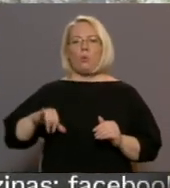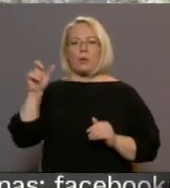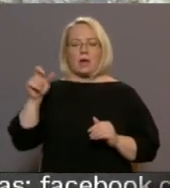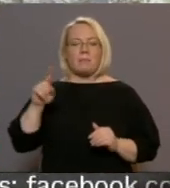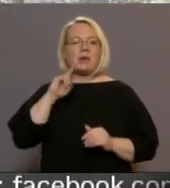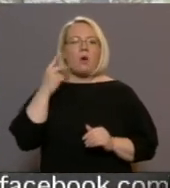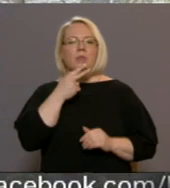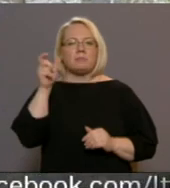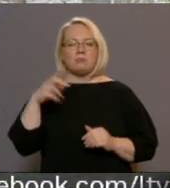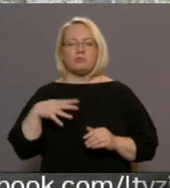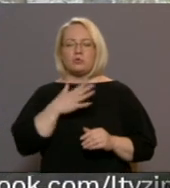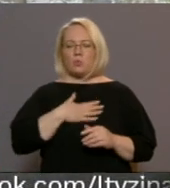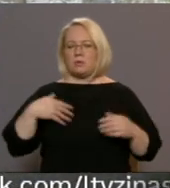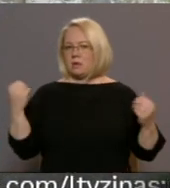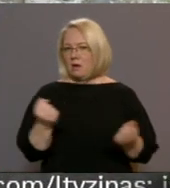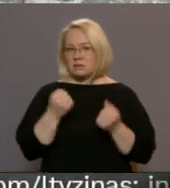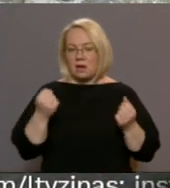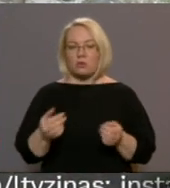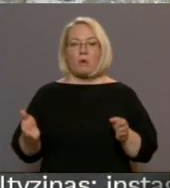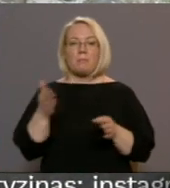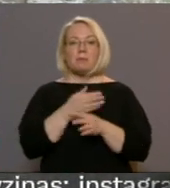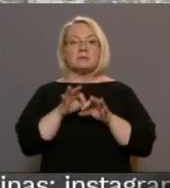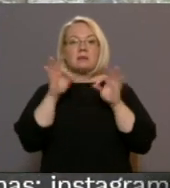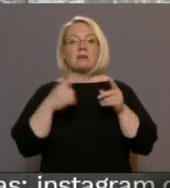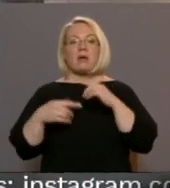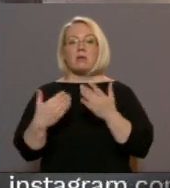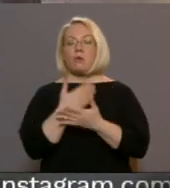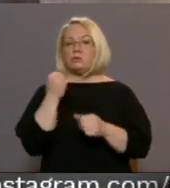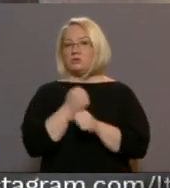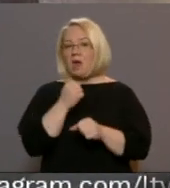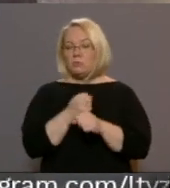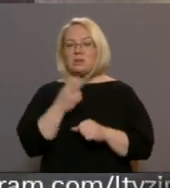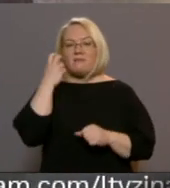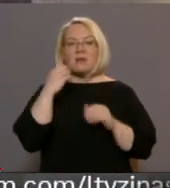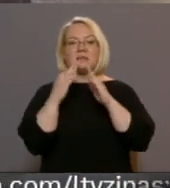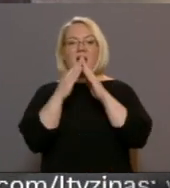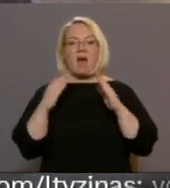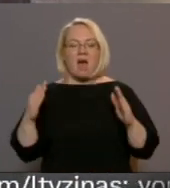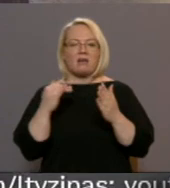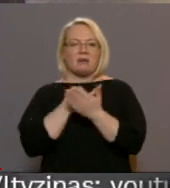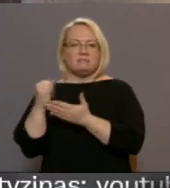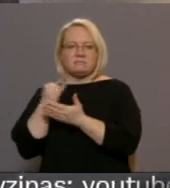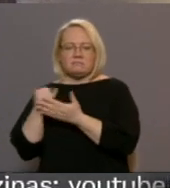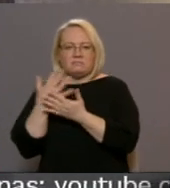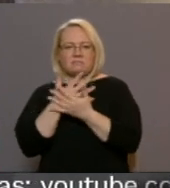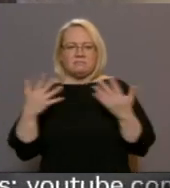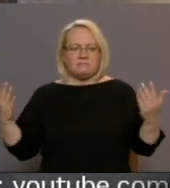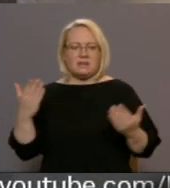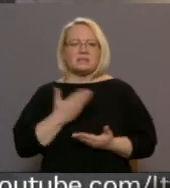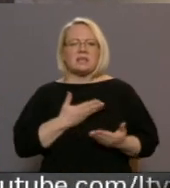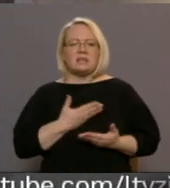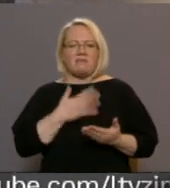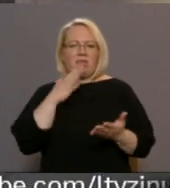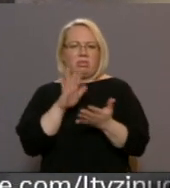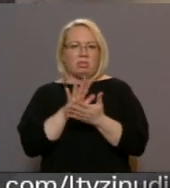nāksies krietni pastrādāt, jo pirms sākt atjaunošanas darbus senā ēka, jāatbrīvo no neskaitāmām tonām sadzīves